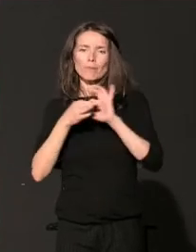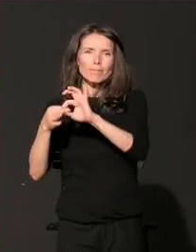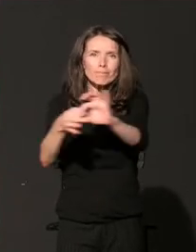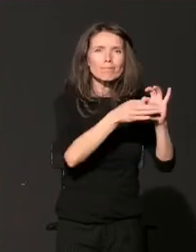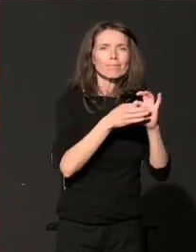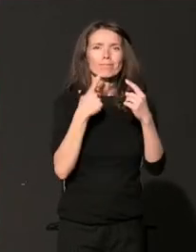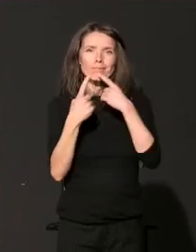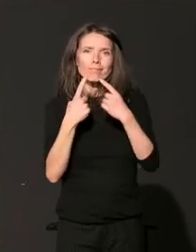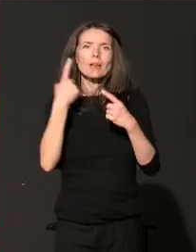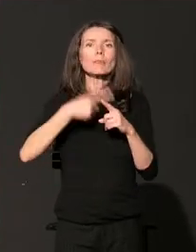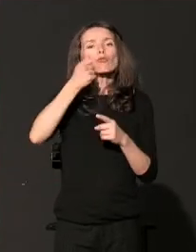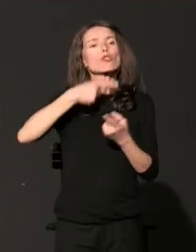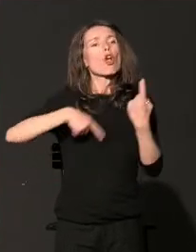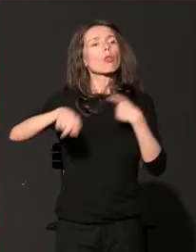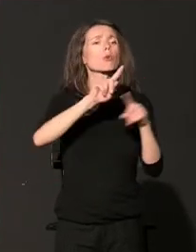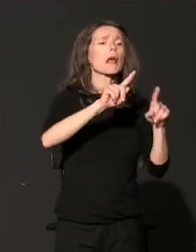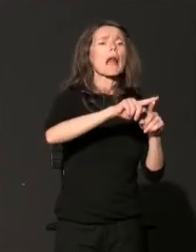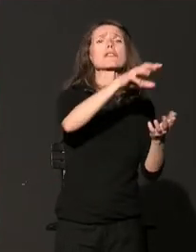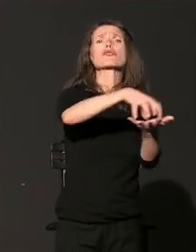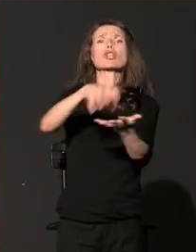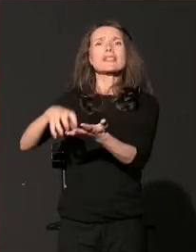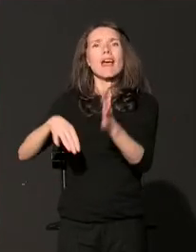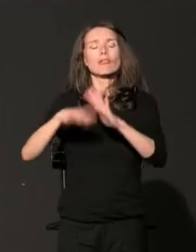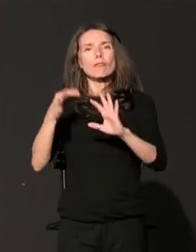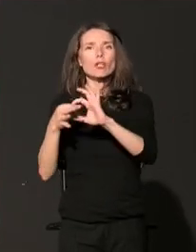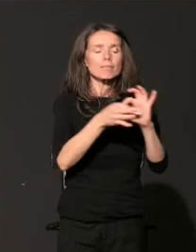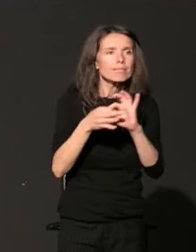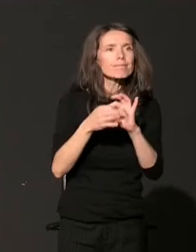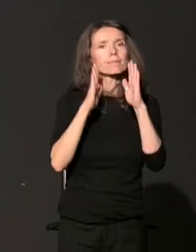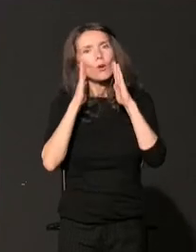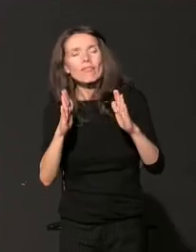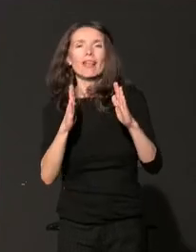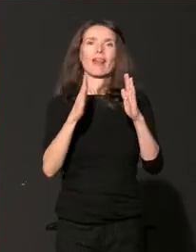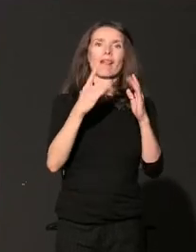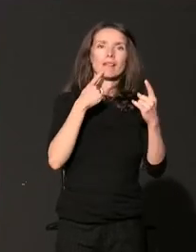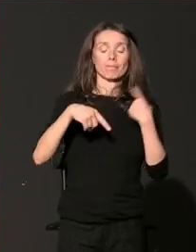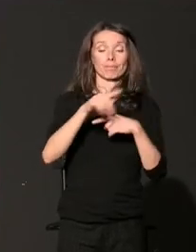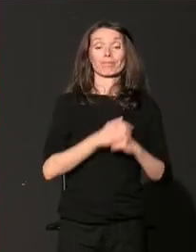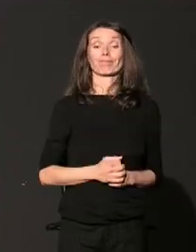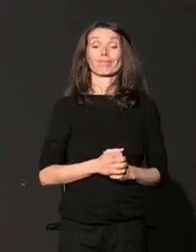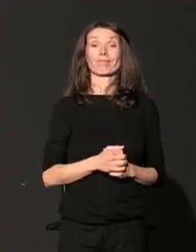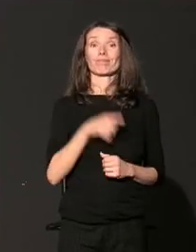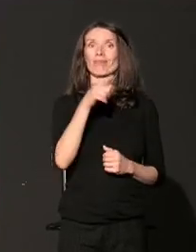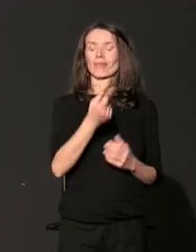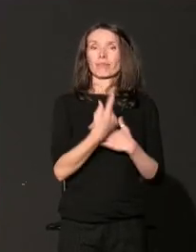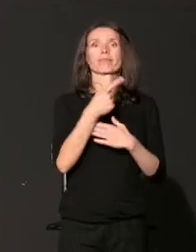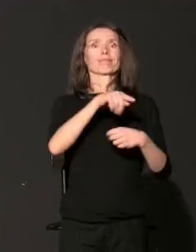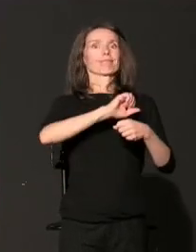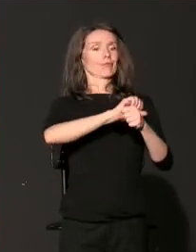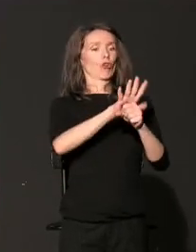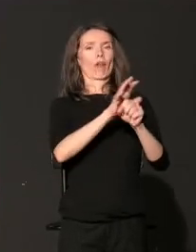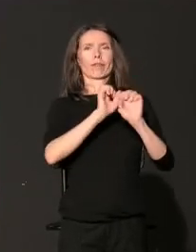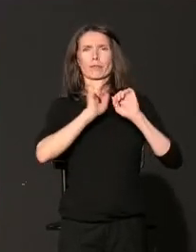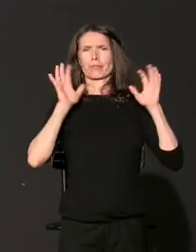poverenja među ljudima iz različitih sektora. Globalna pandemija COVID-19 uticala je na sve aspekte